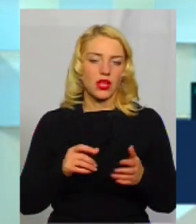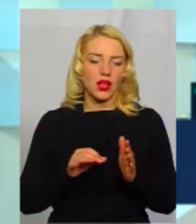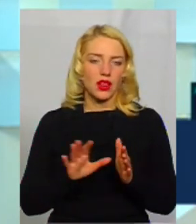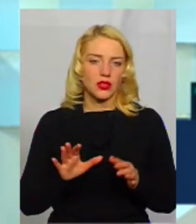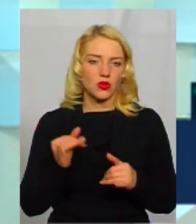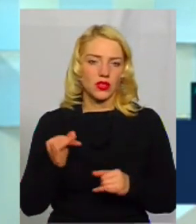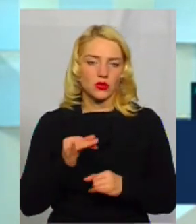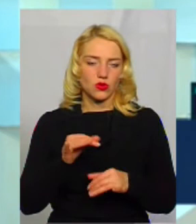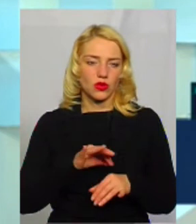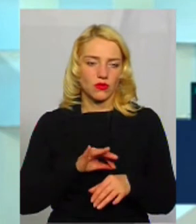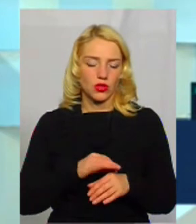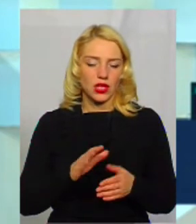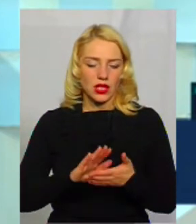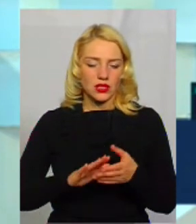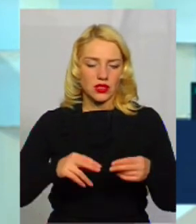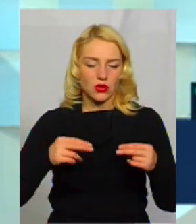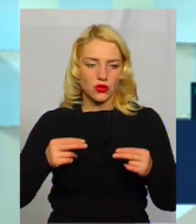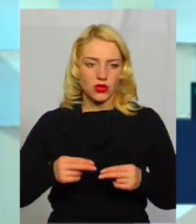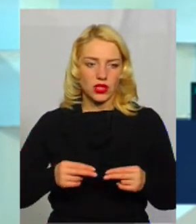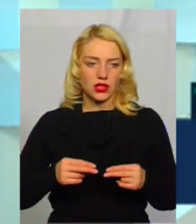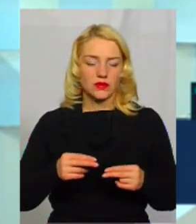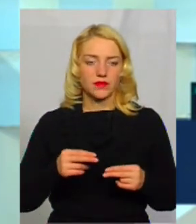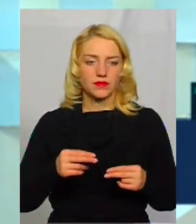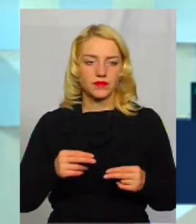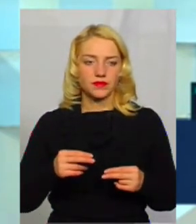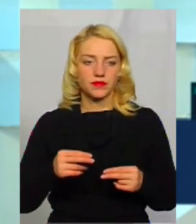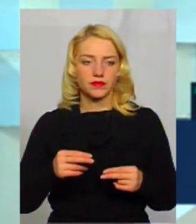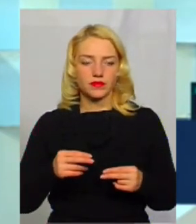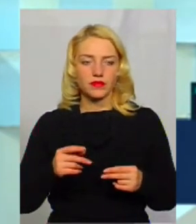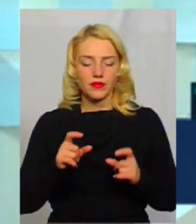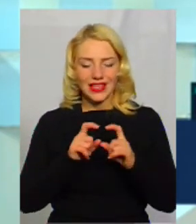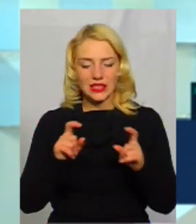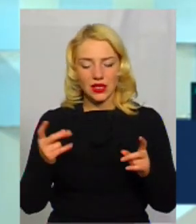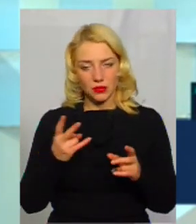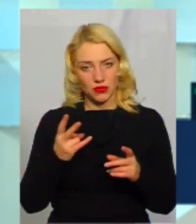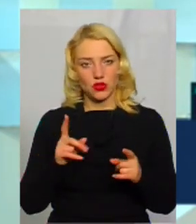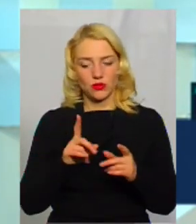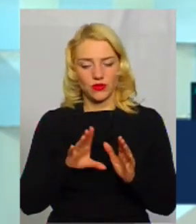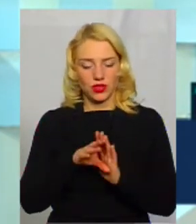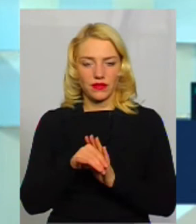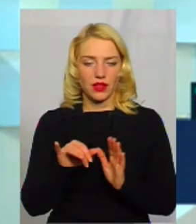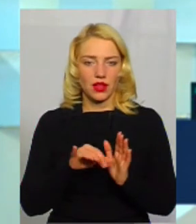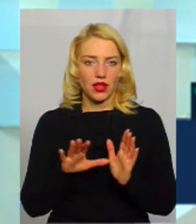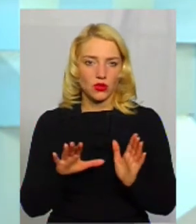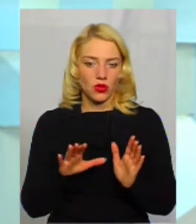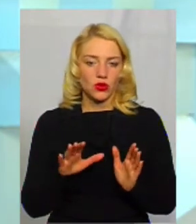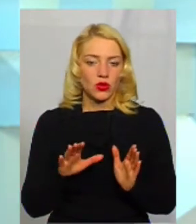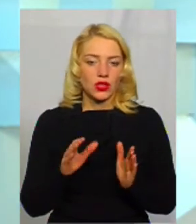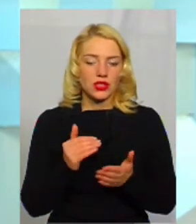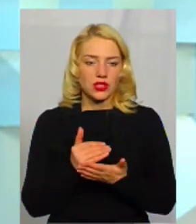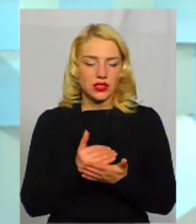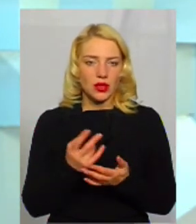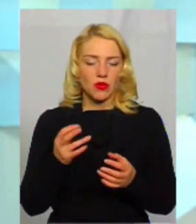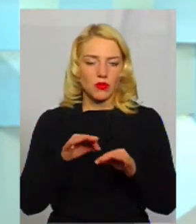заключити з одним місцем заклад, повинен заключити, щоб в електронну систему війти, провести акредитацію